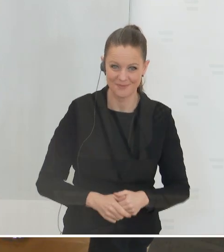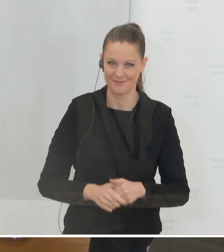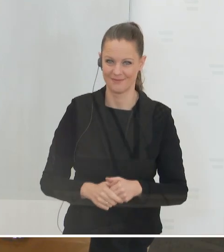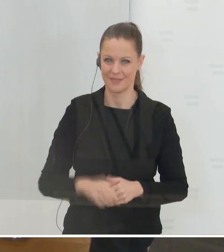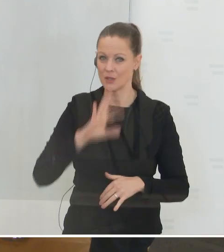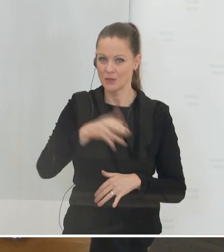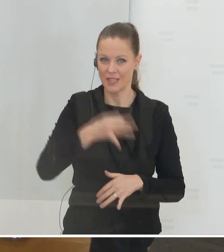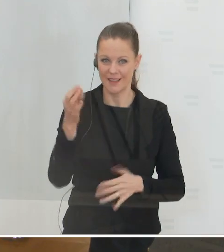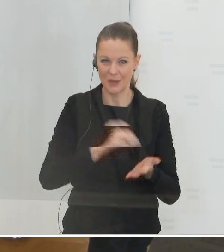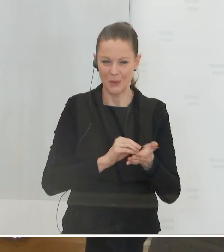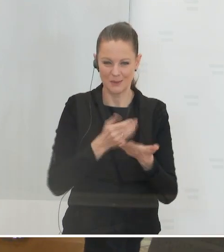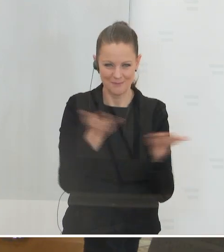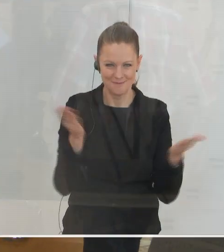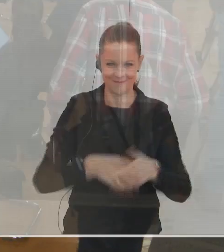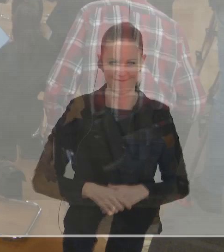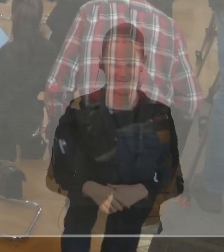noch.